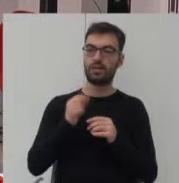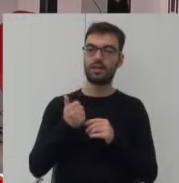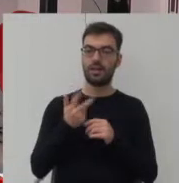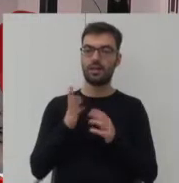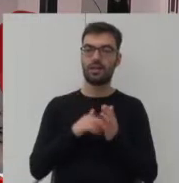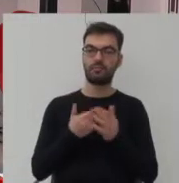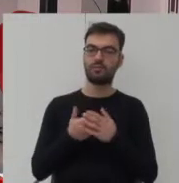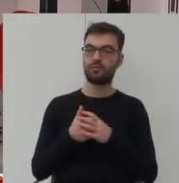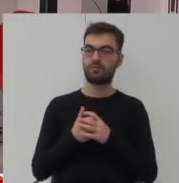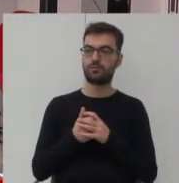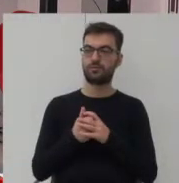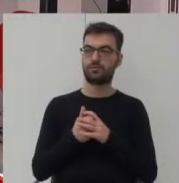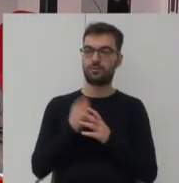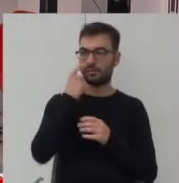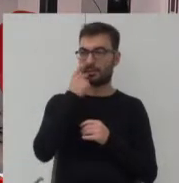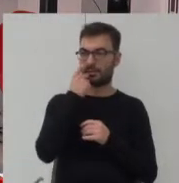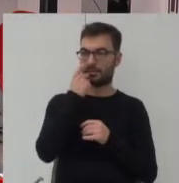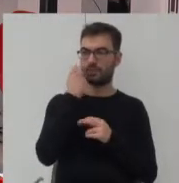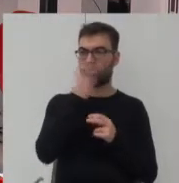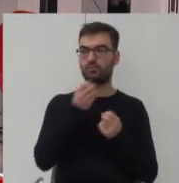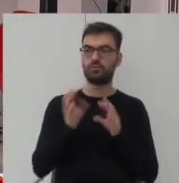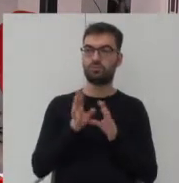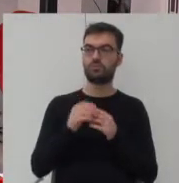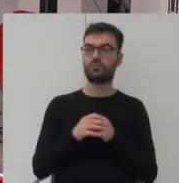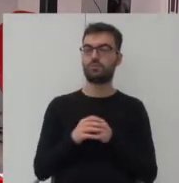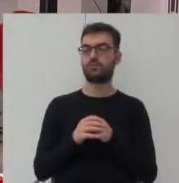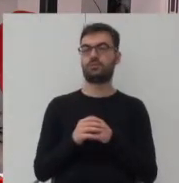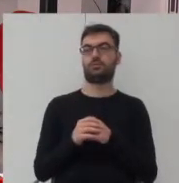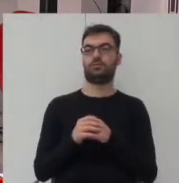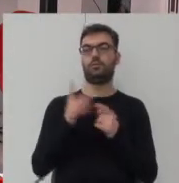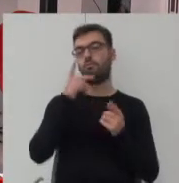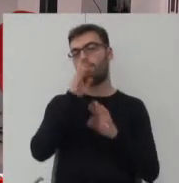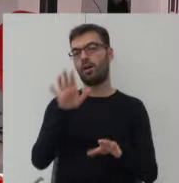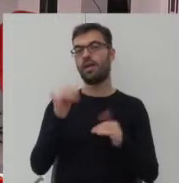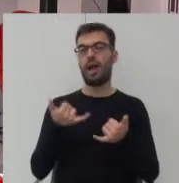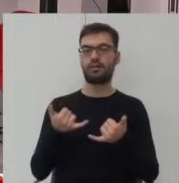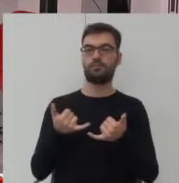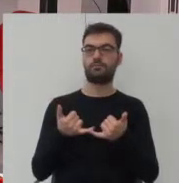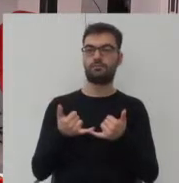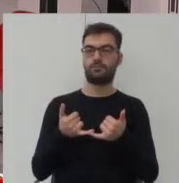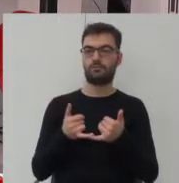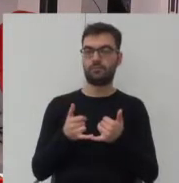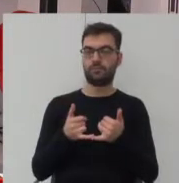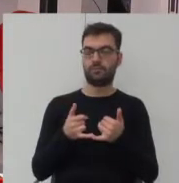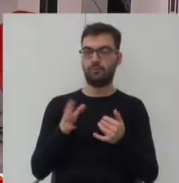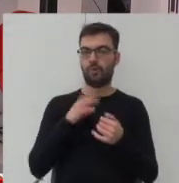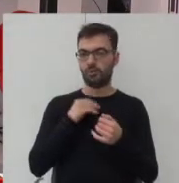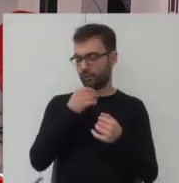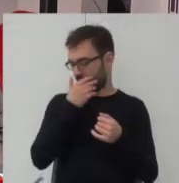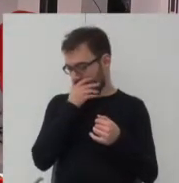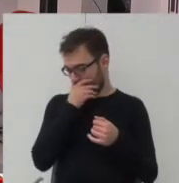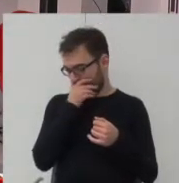przykładów, które w ciekawy sposób pokazują, jak można w jakiś sposób